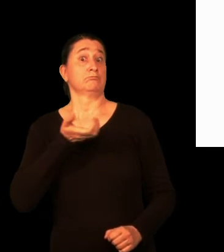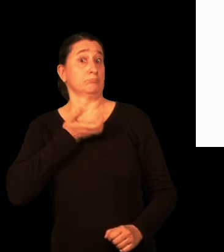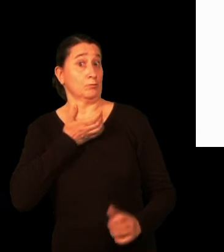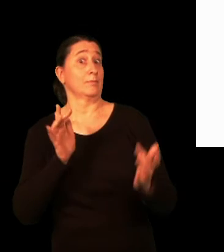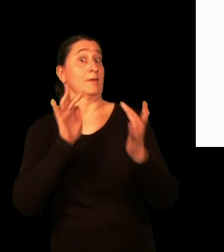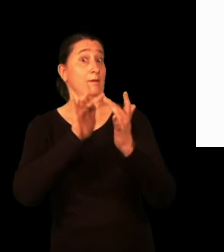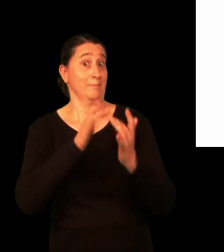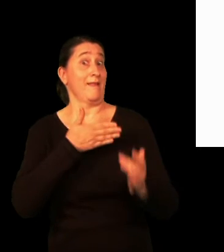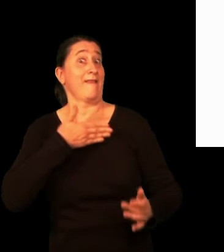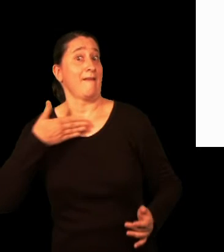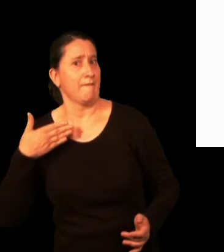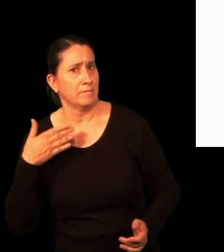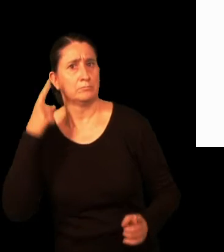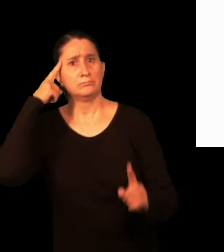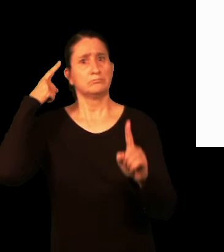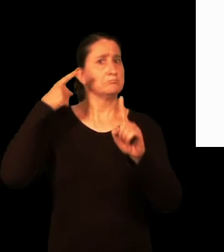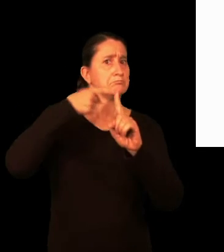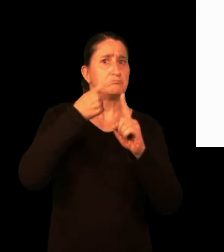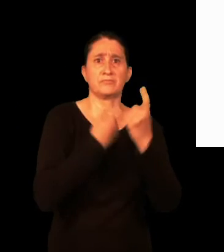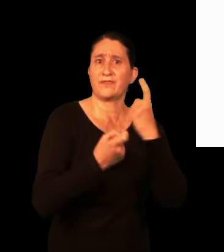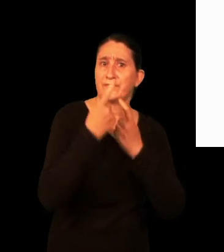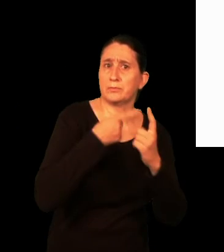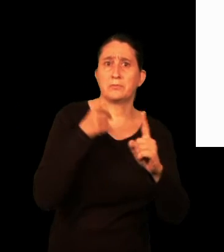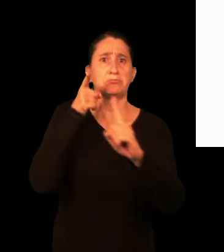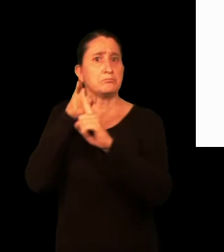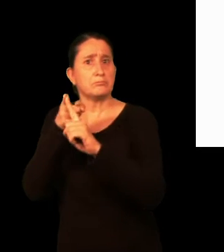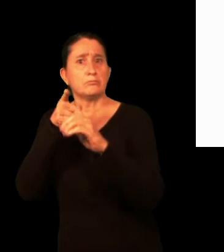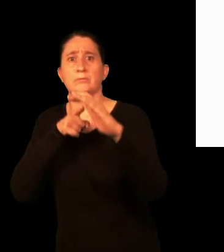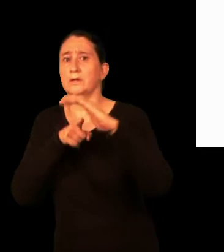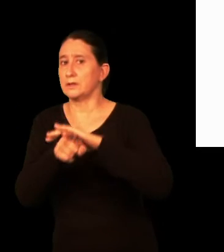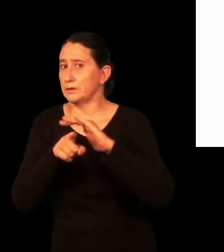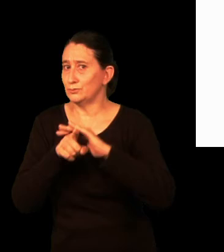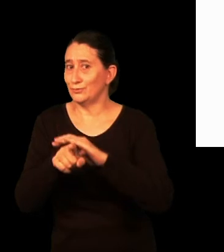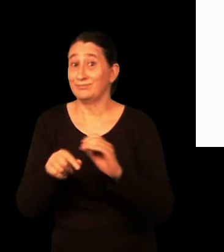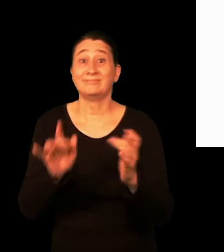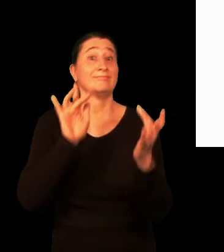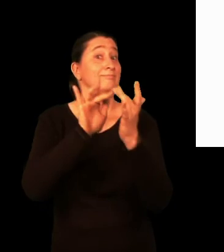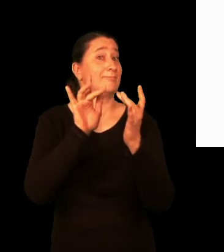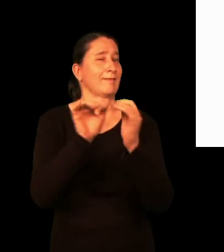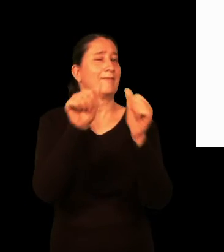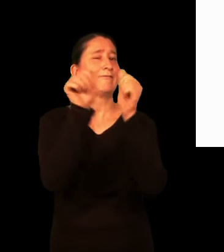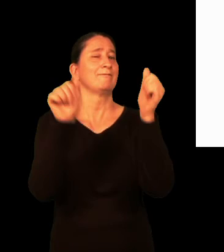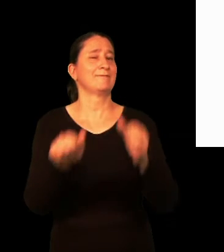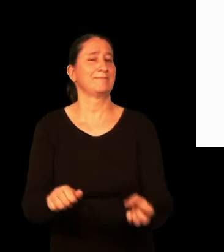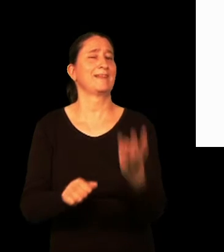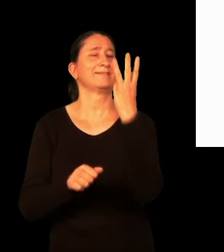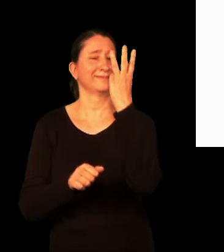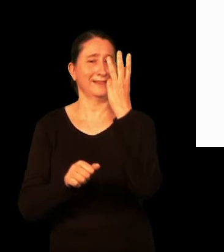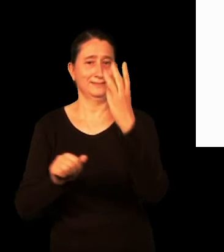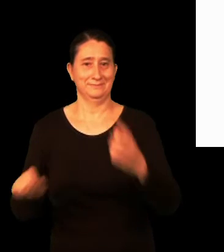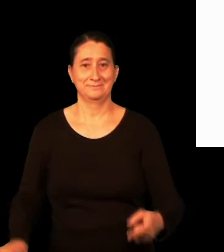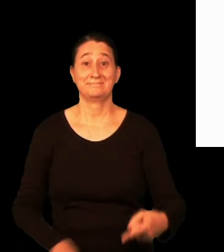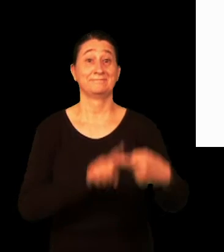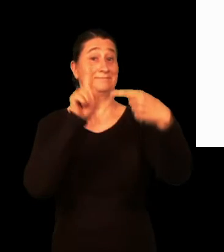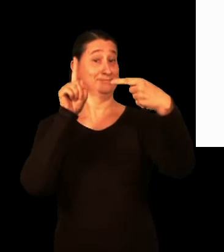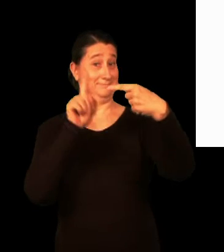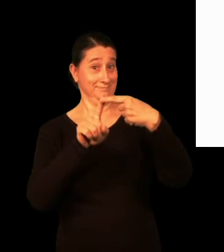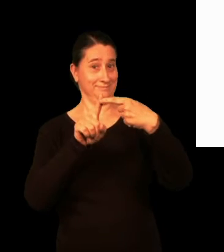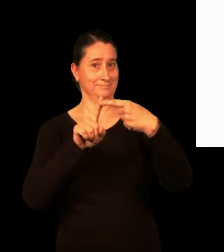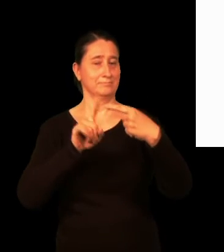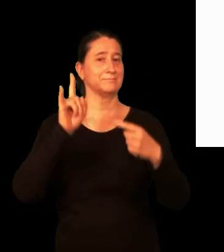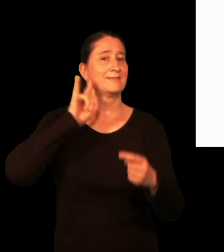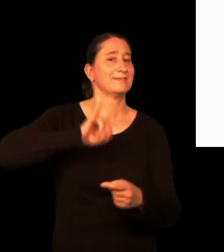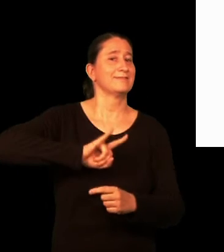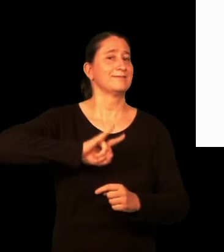Udalarekin harremanetan jarri nahi baduzu, informazioa eskatzeko edo kudeak eta bategiteko, iru modu